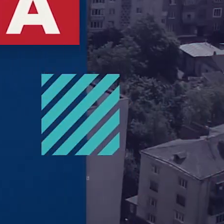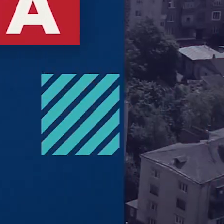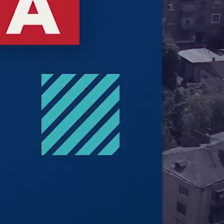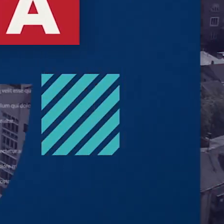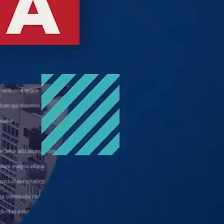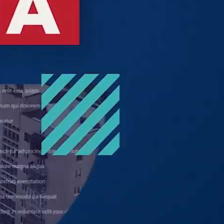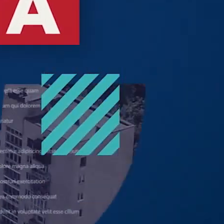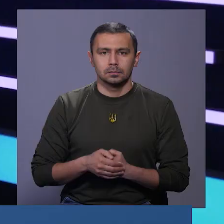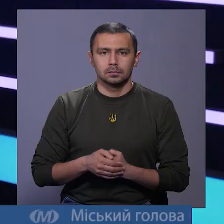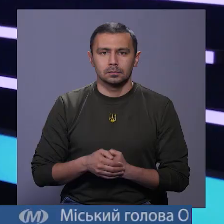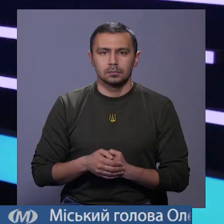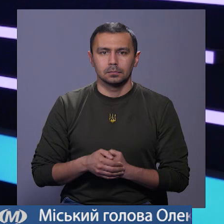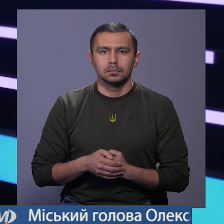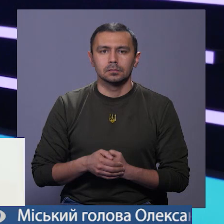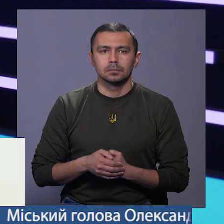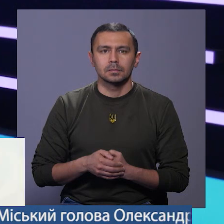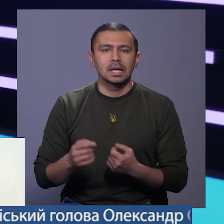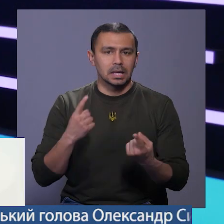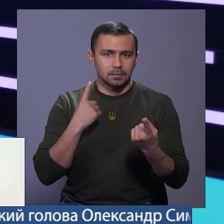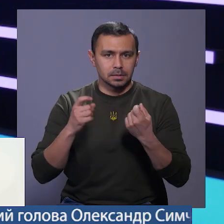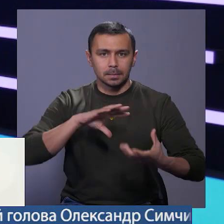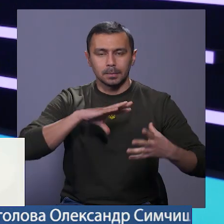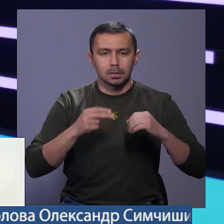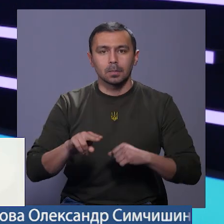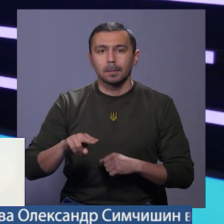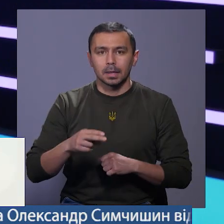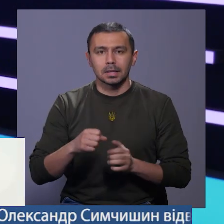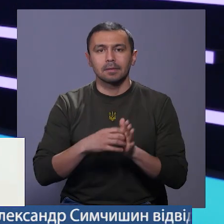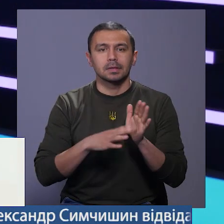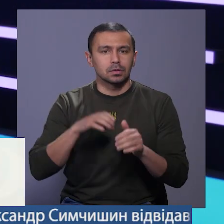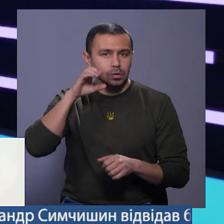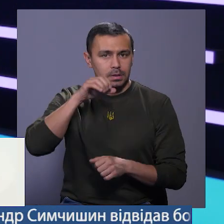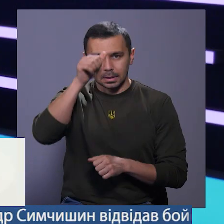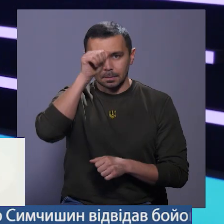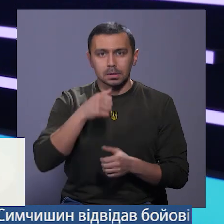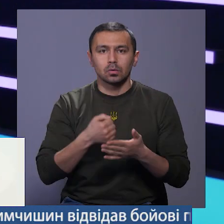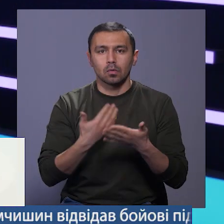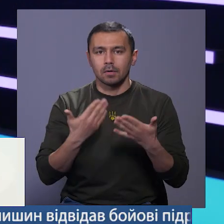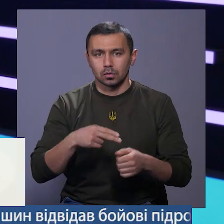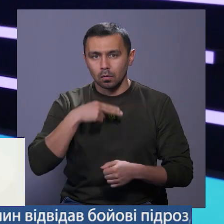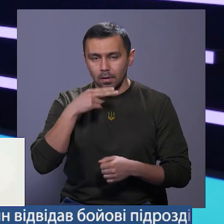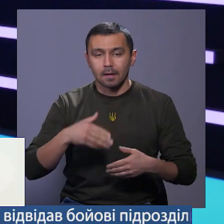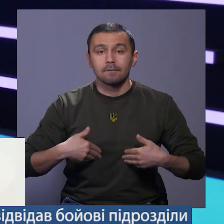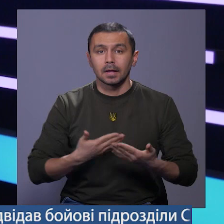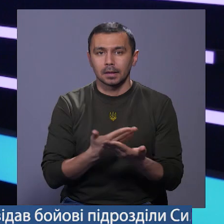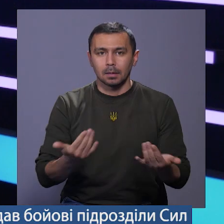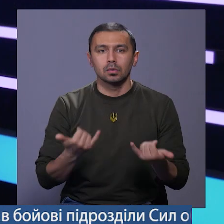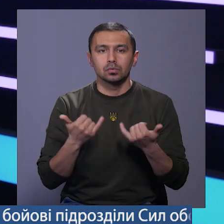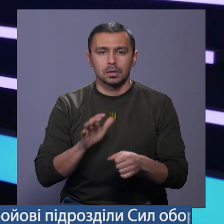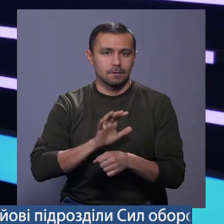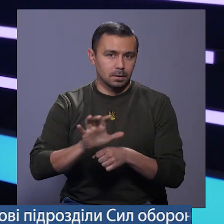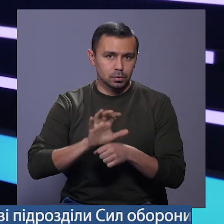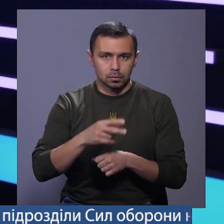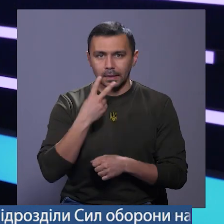Музика Інформаційні підсумки п'ятниці, 19 січня. До вашої уваги вітаємо. Сьогодні у